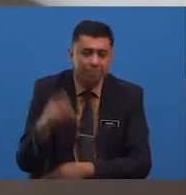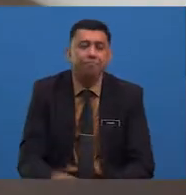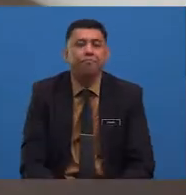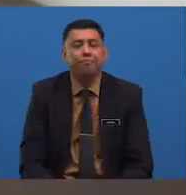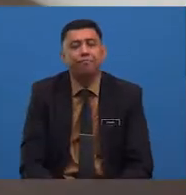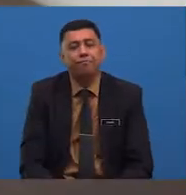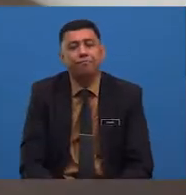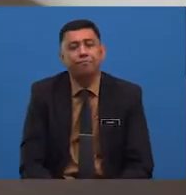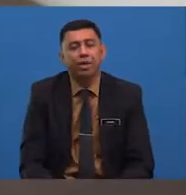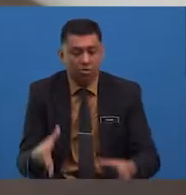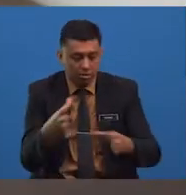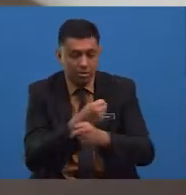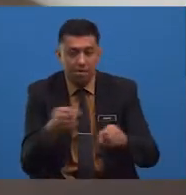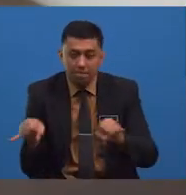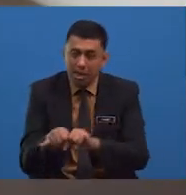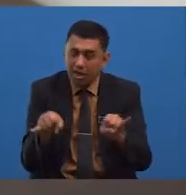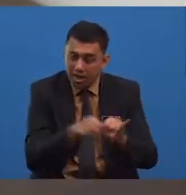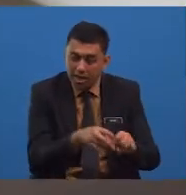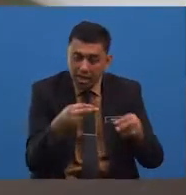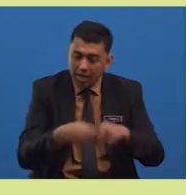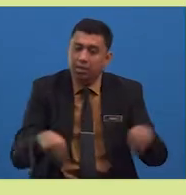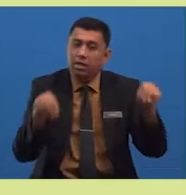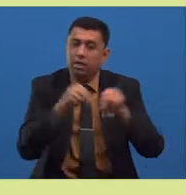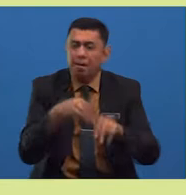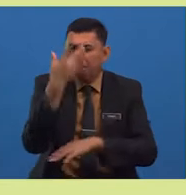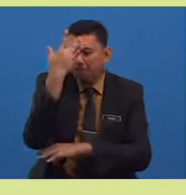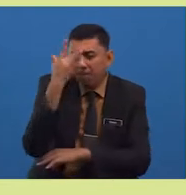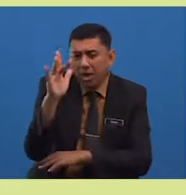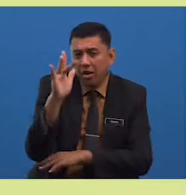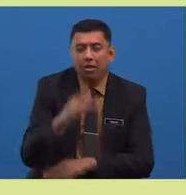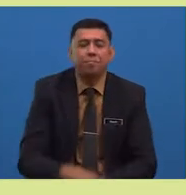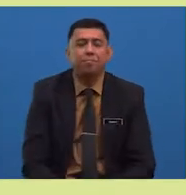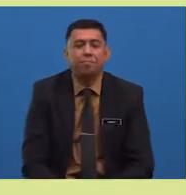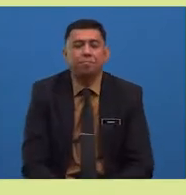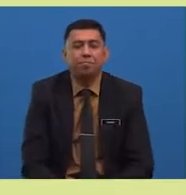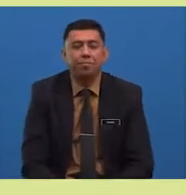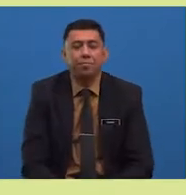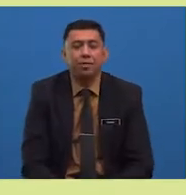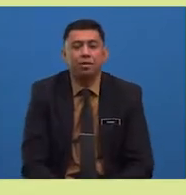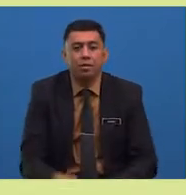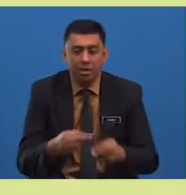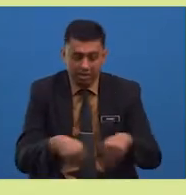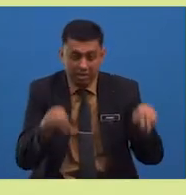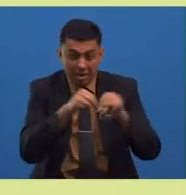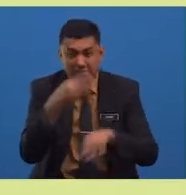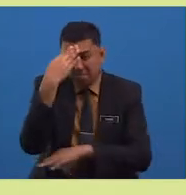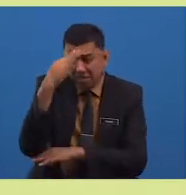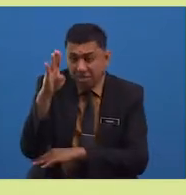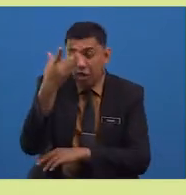Selain itu, terdapat juga nilai kebijaksanaan. Nilai